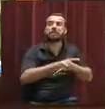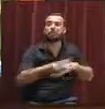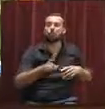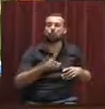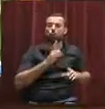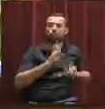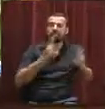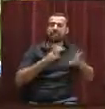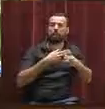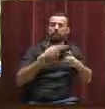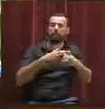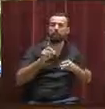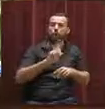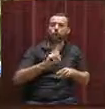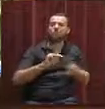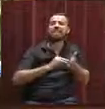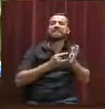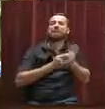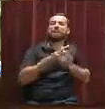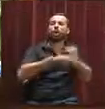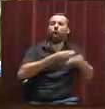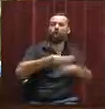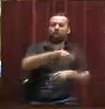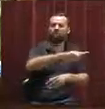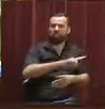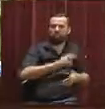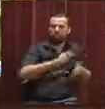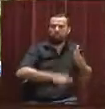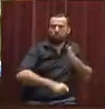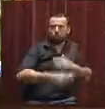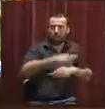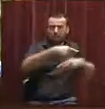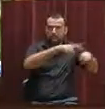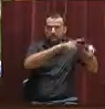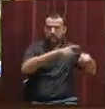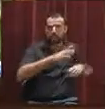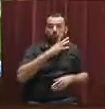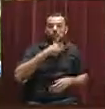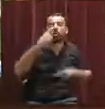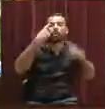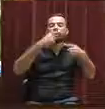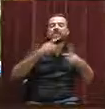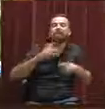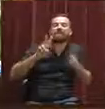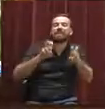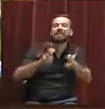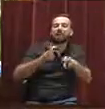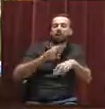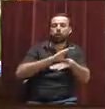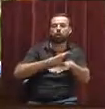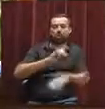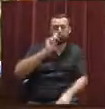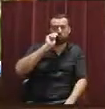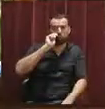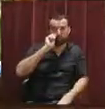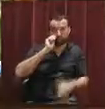expedient en criteris polítics, ho fan els criteris tècnics. clar, evidentment, la feina se fa des d'inspecció i des del Departament d'Ordenació Turística. En aquest moment hi